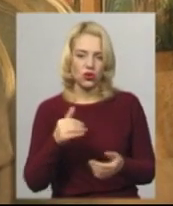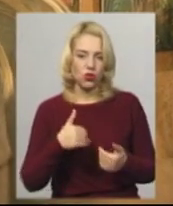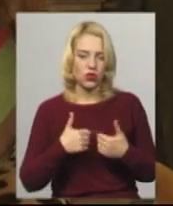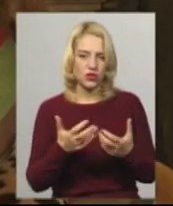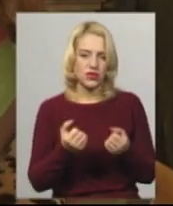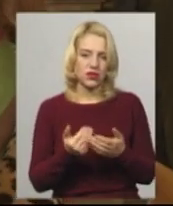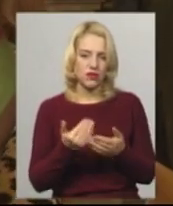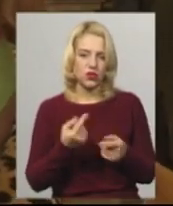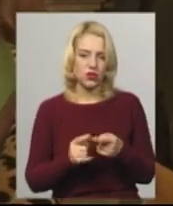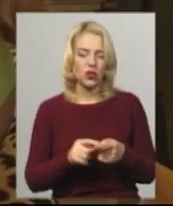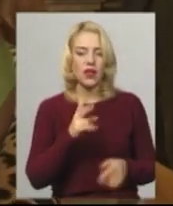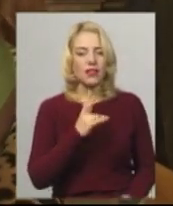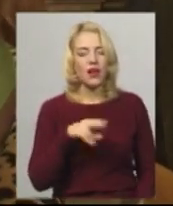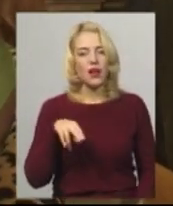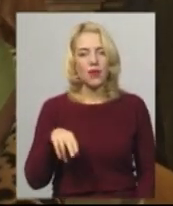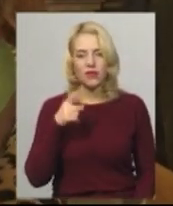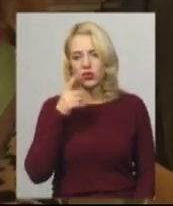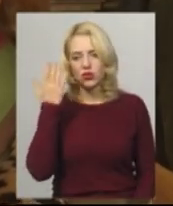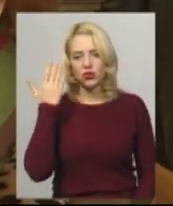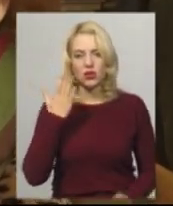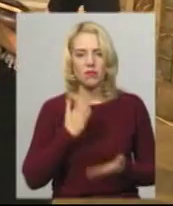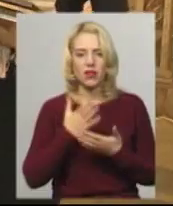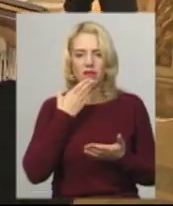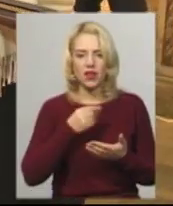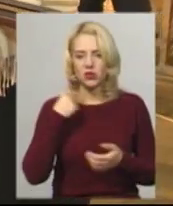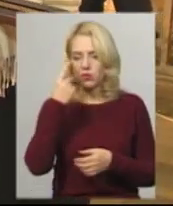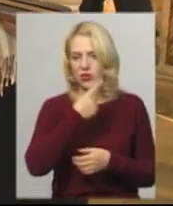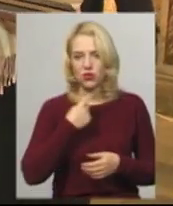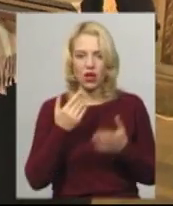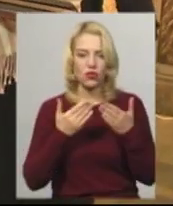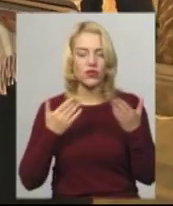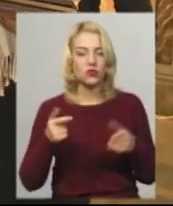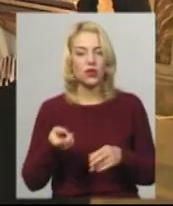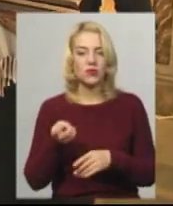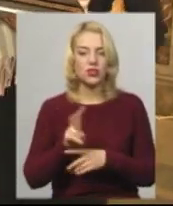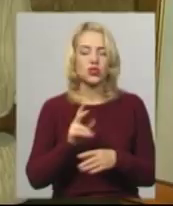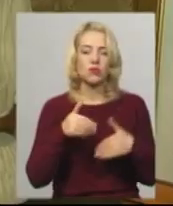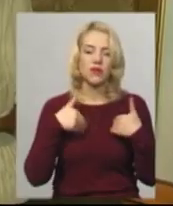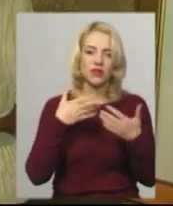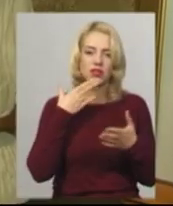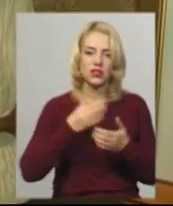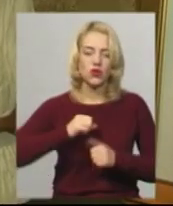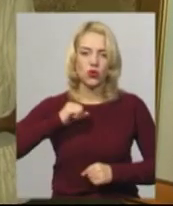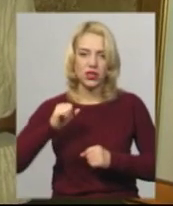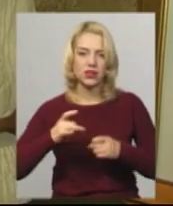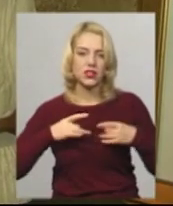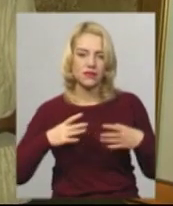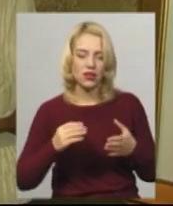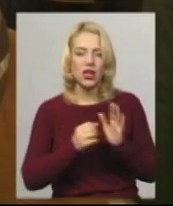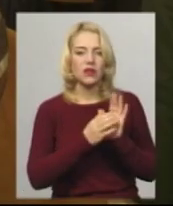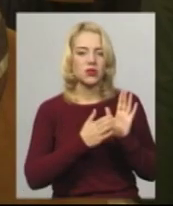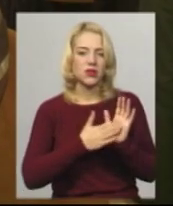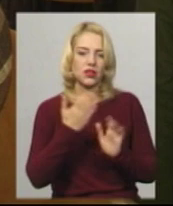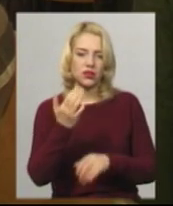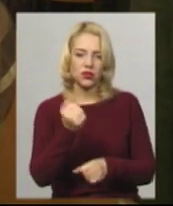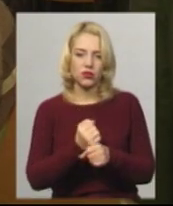цього взяти. Неллі Павлова нещодавно мала власну персональну виставку. Всюди прийшла, аби привітати своїх колег зі святом і відмітити їх роботи.